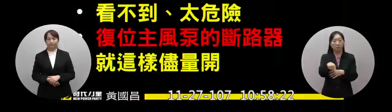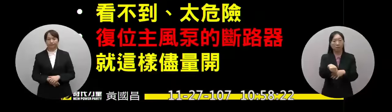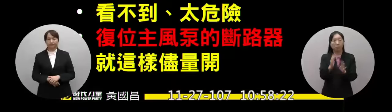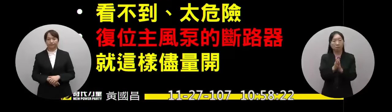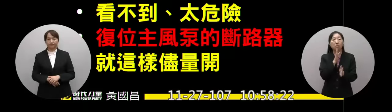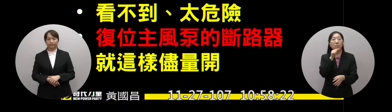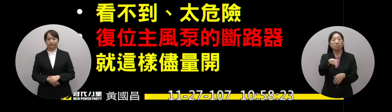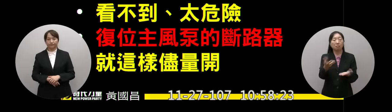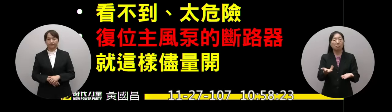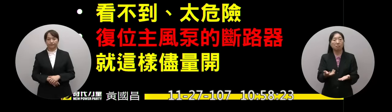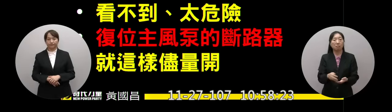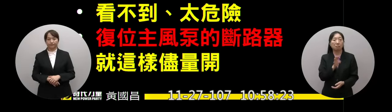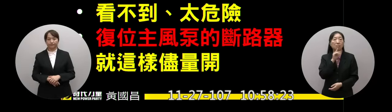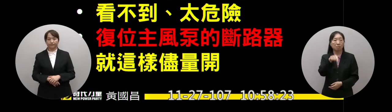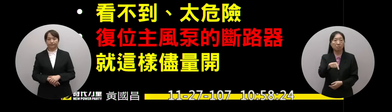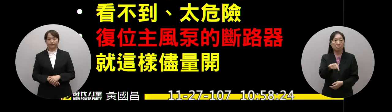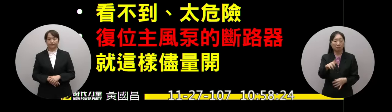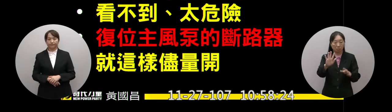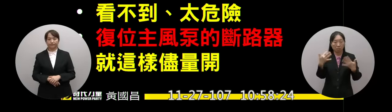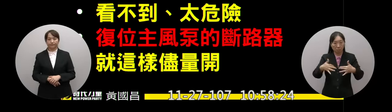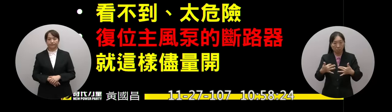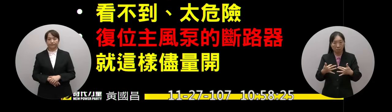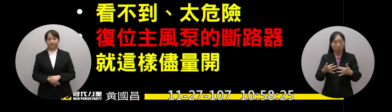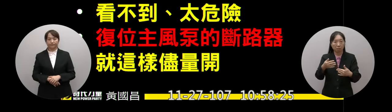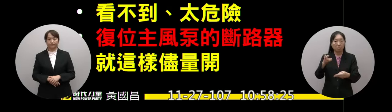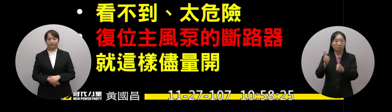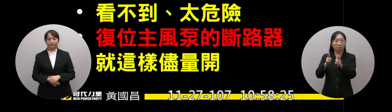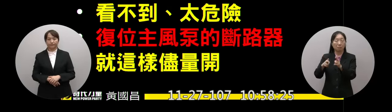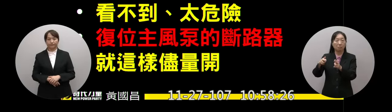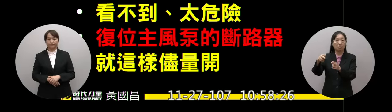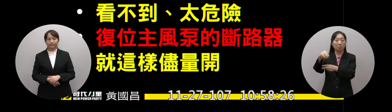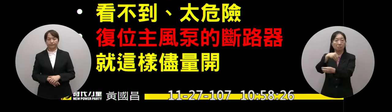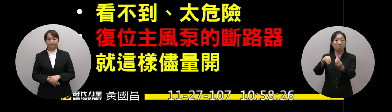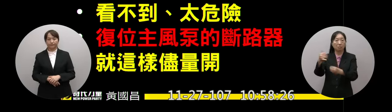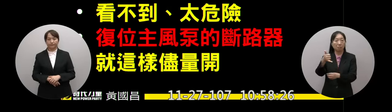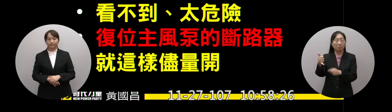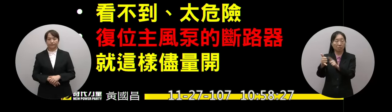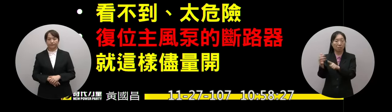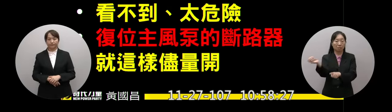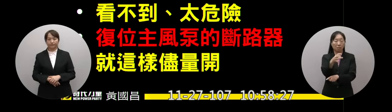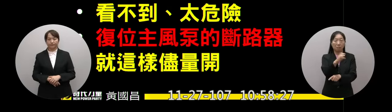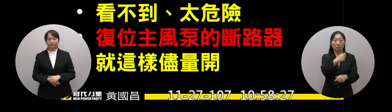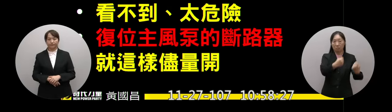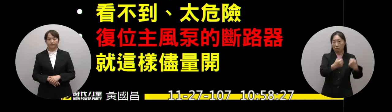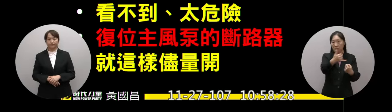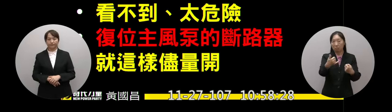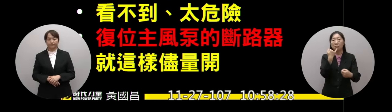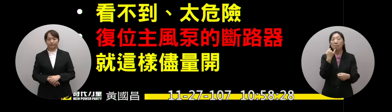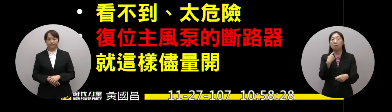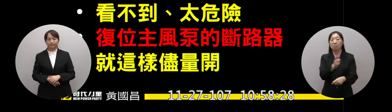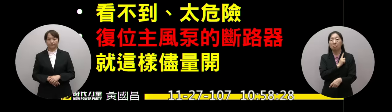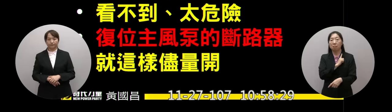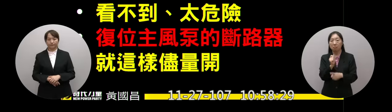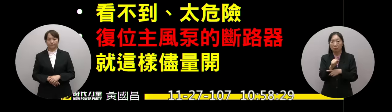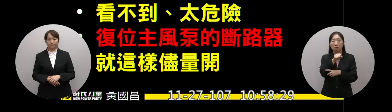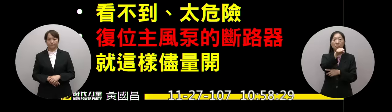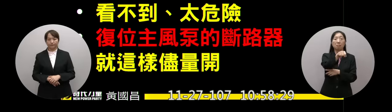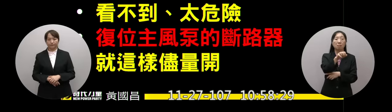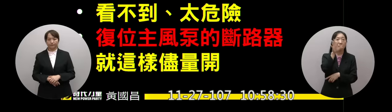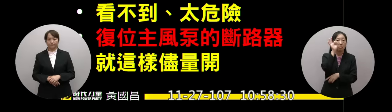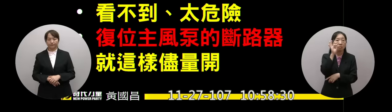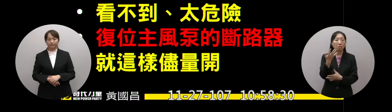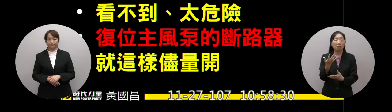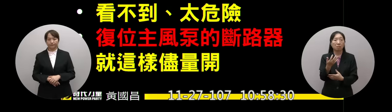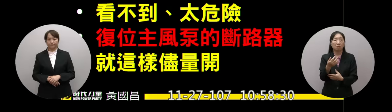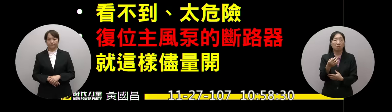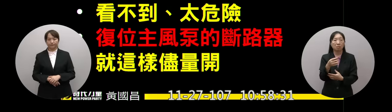結果呢因為那主峰棒有問題調度員叫那個駕駛員說那你探頭出去看你探頭出去看什麼